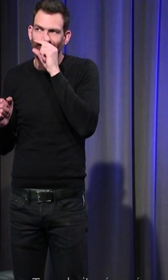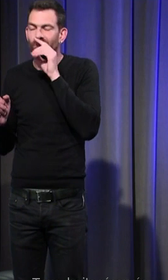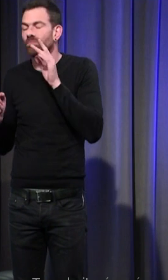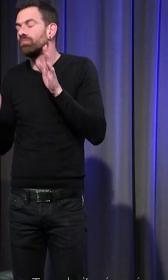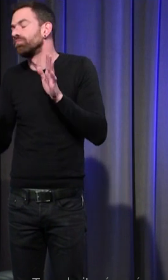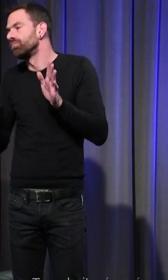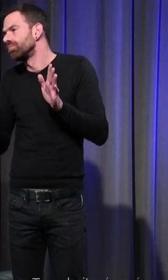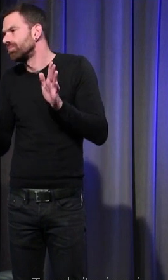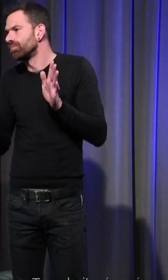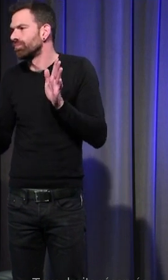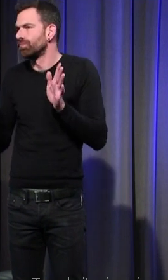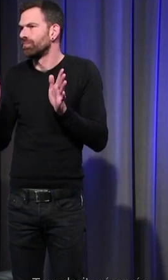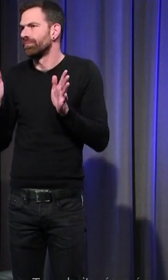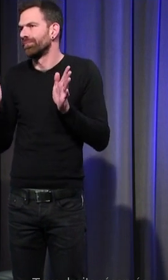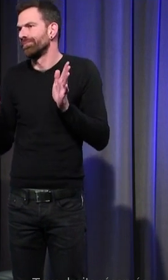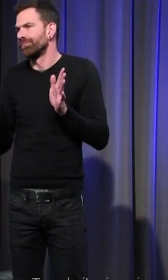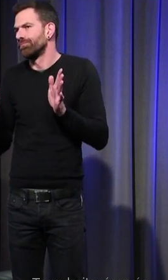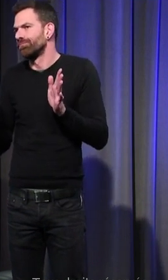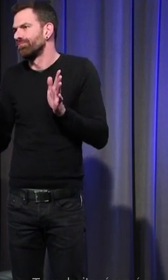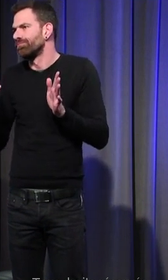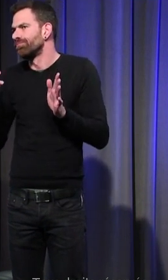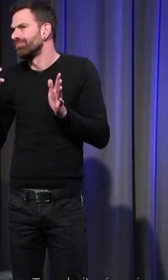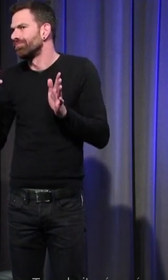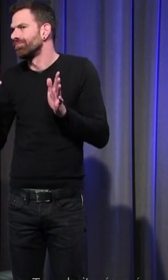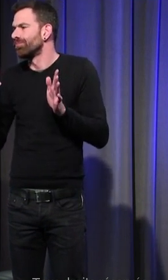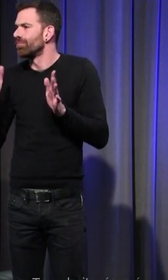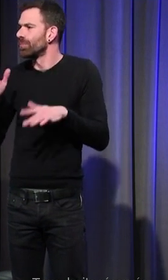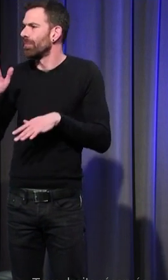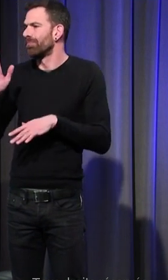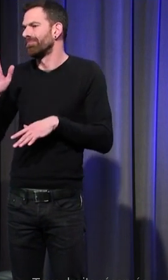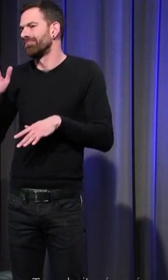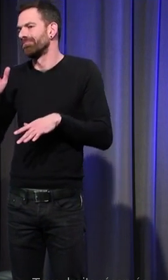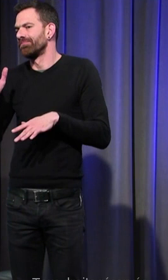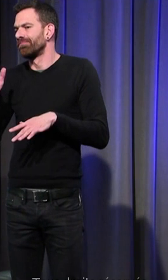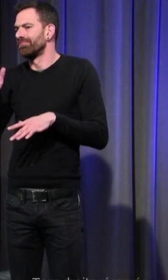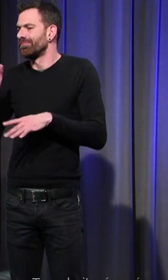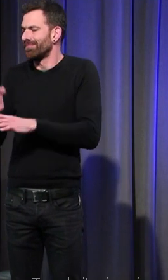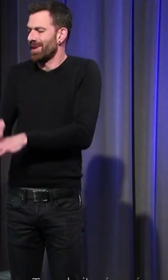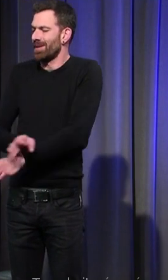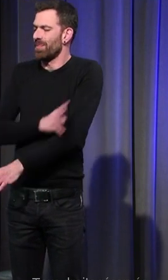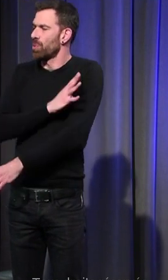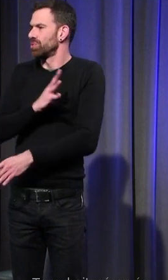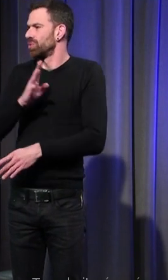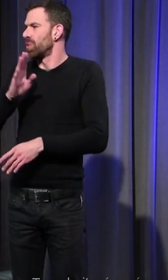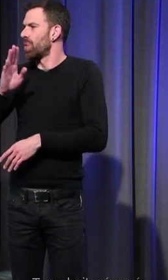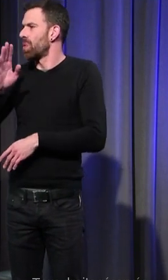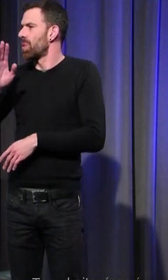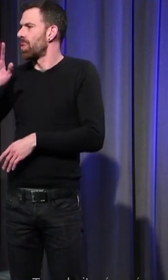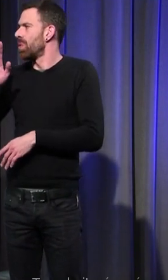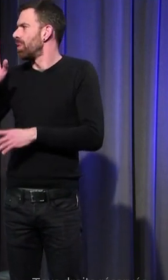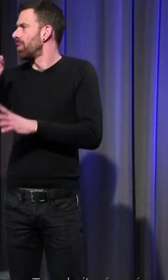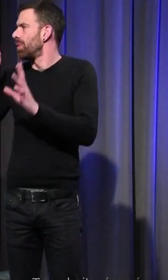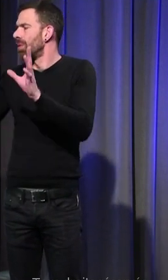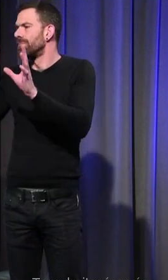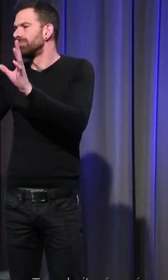semble pas y avoir d'identité de caractéristiques de type émotionnel qui serait attachée